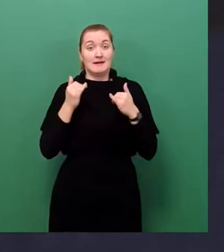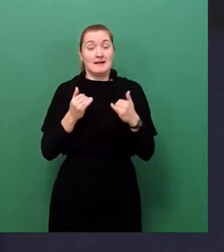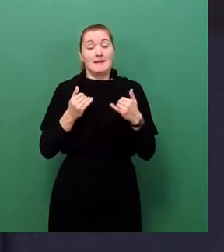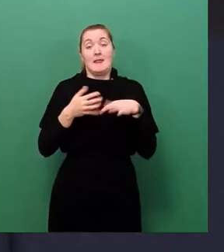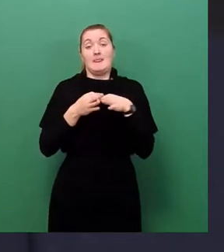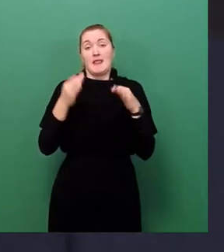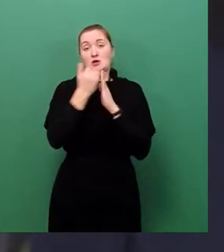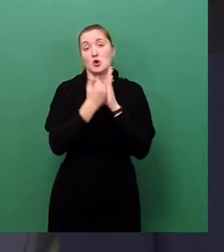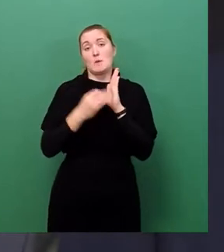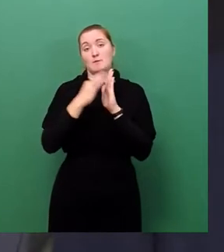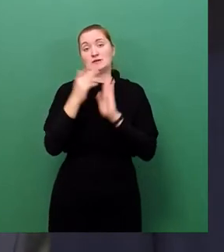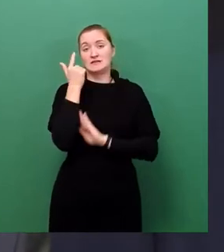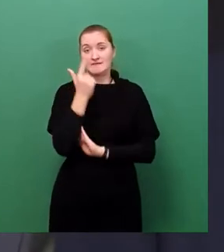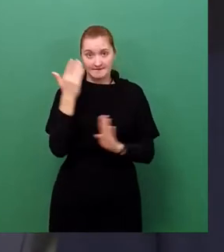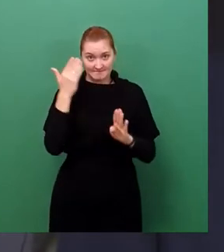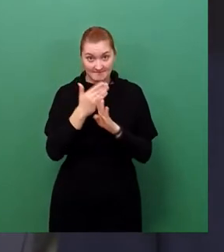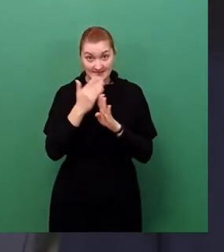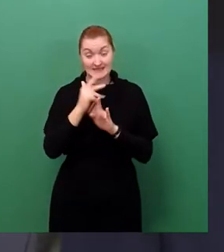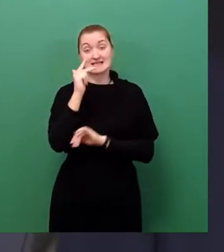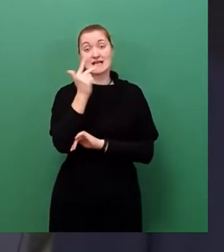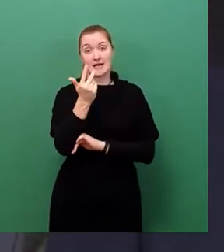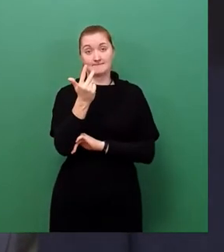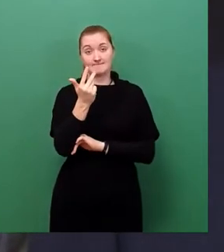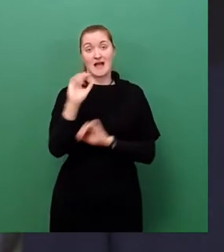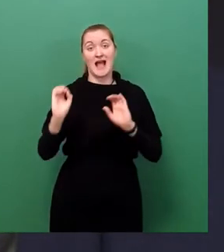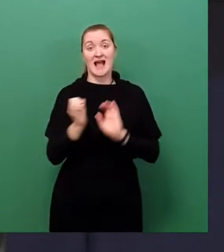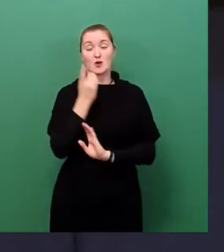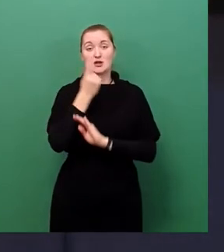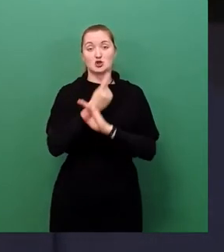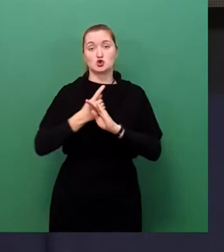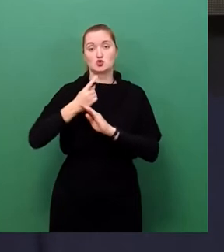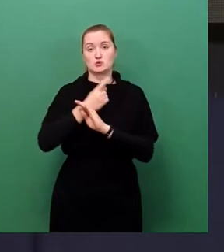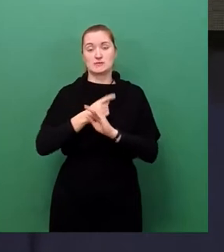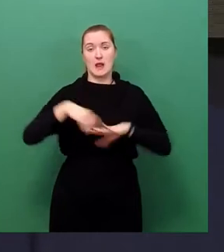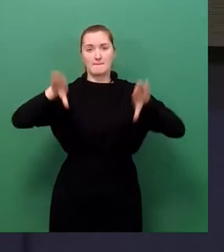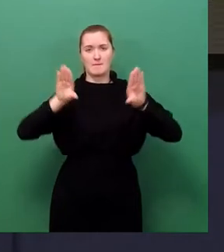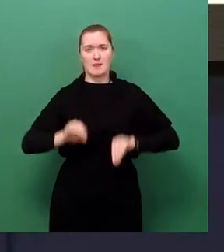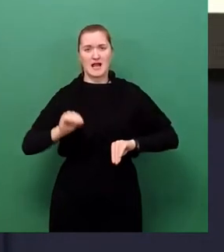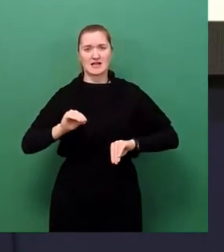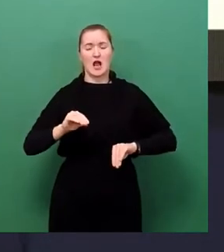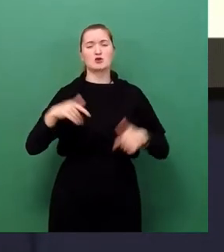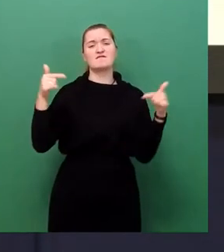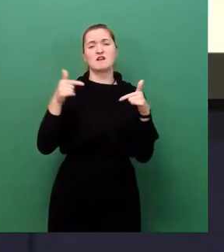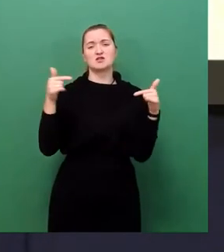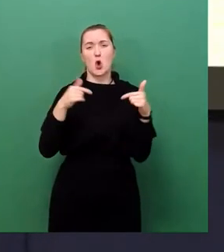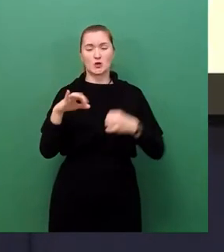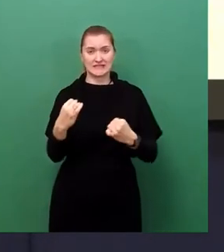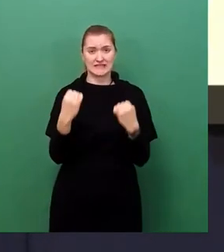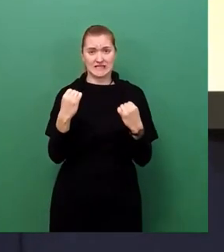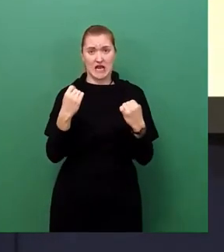2 verlassen und zum Tagesordnungspunkt 3 der aktuellen Stunde Blickout Versorgungssicherheit in Dresden kommen.